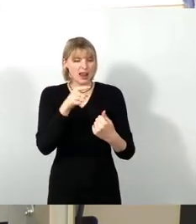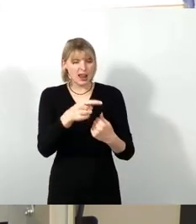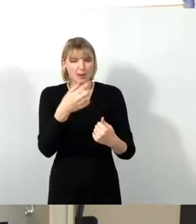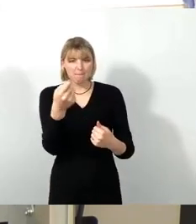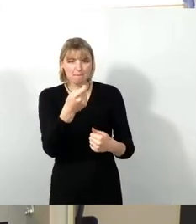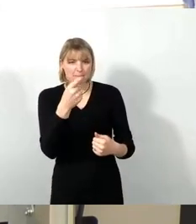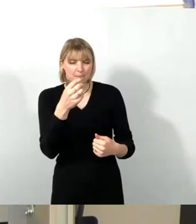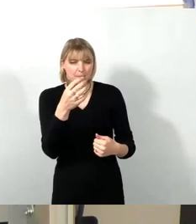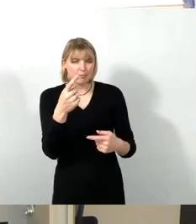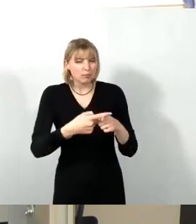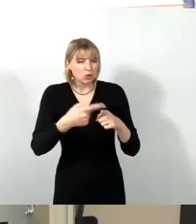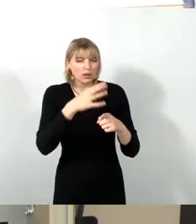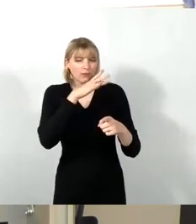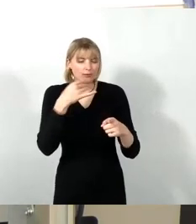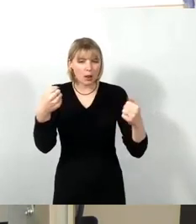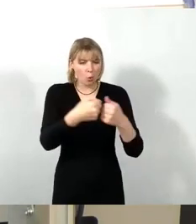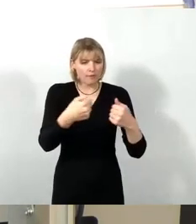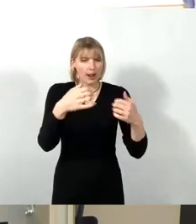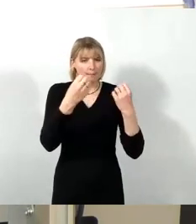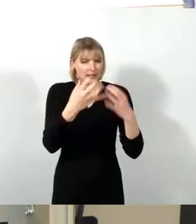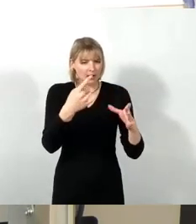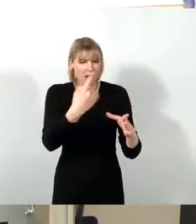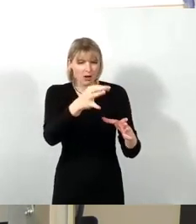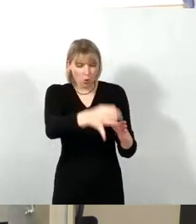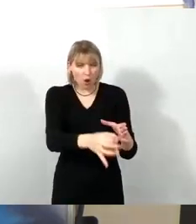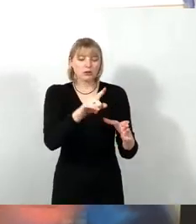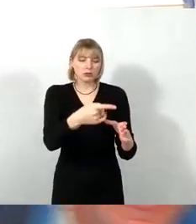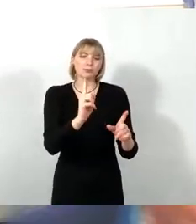diesem Antrag nicht zustimmen und werden ihn ablehnen. Vielen Dank.